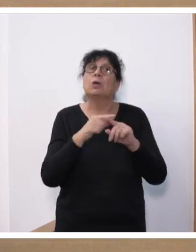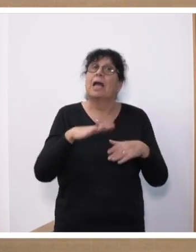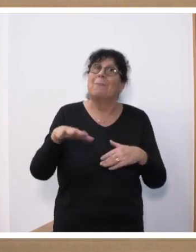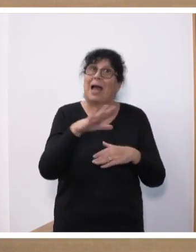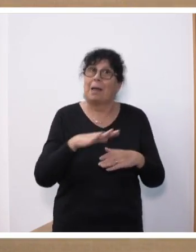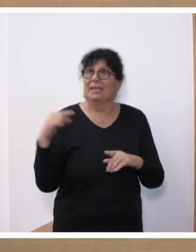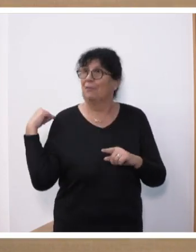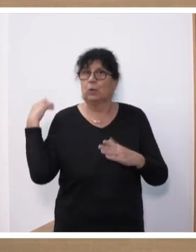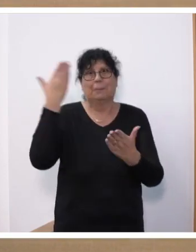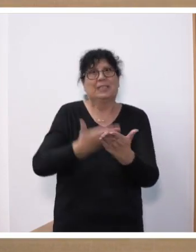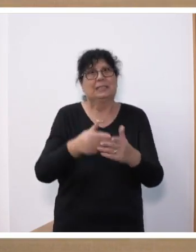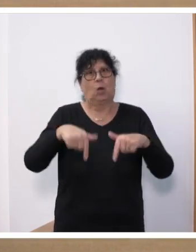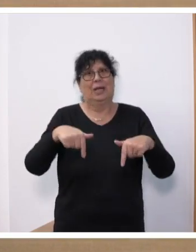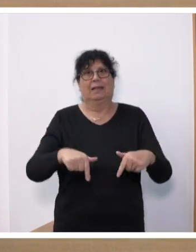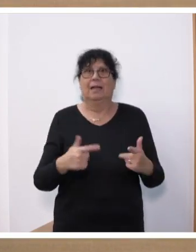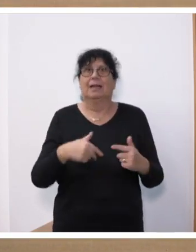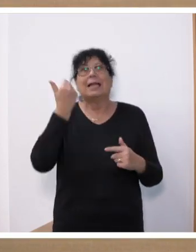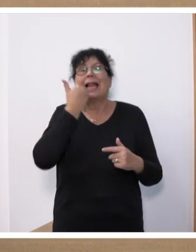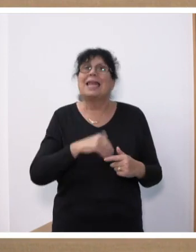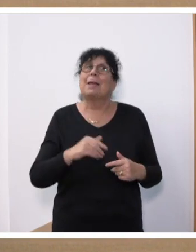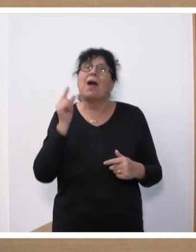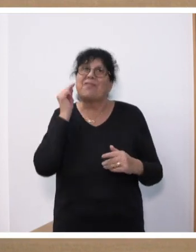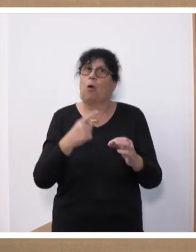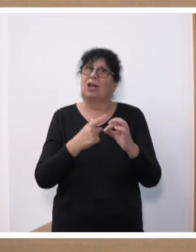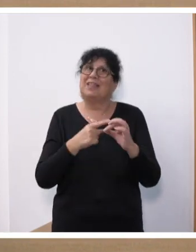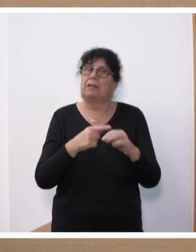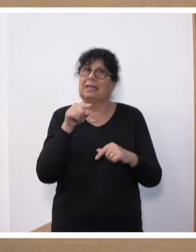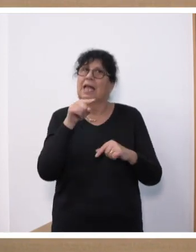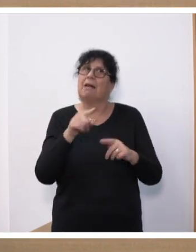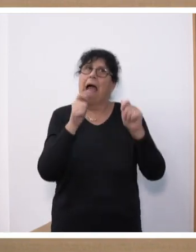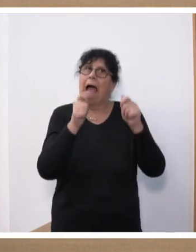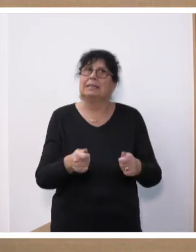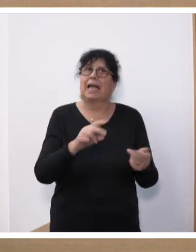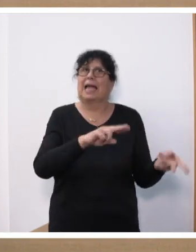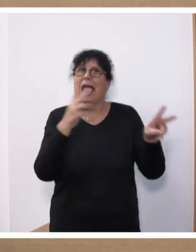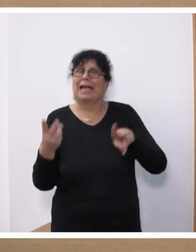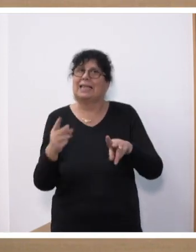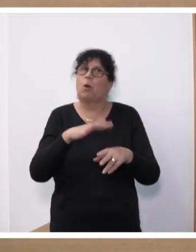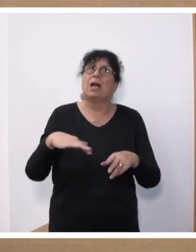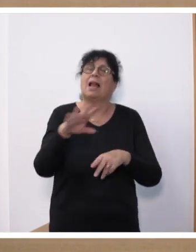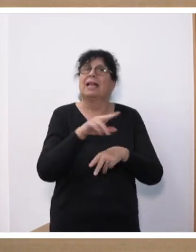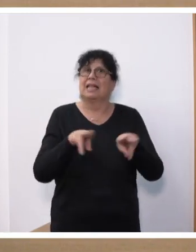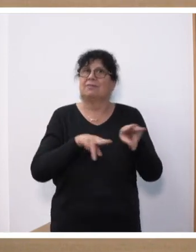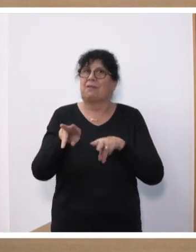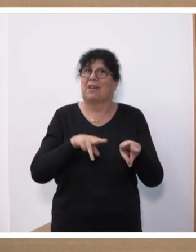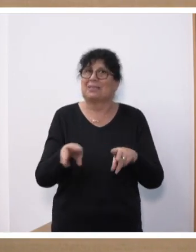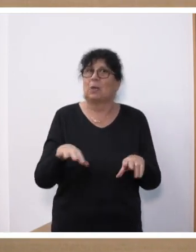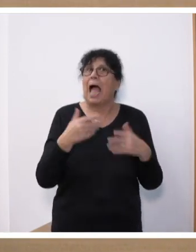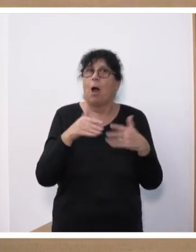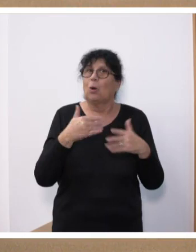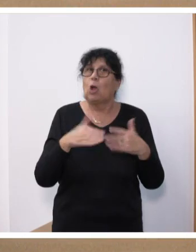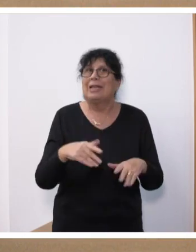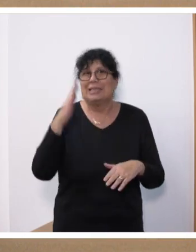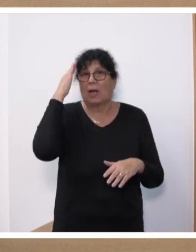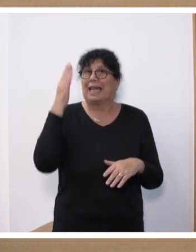seitdem, denn liebe Frau Quinten, ich habe Ihre Anträge zur Änderung der Landesverfassung auch noch nicht zur Kenntnis genommen, dass wir